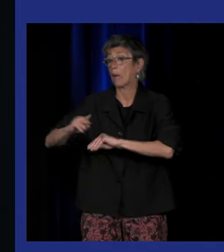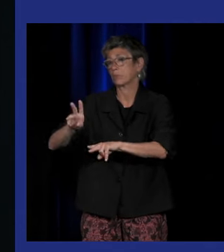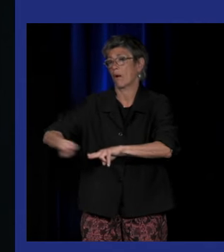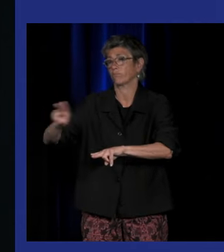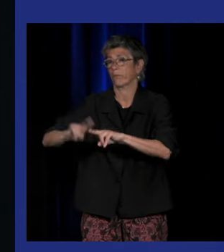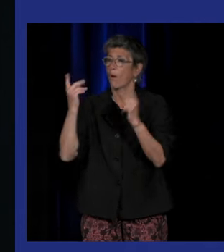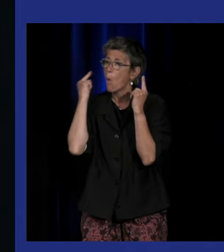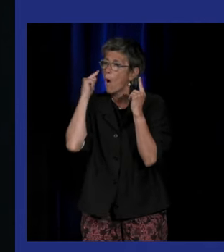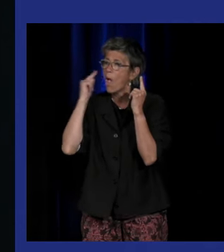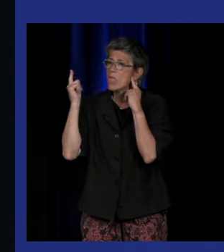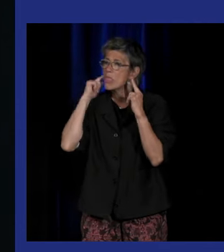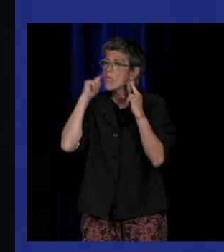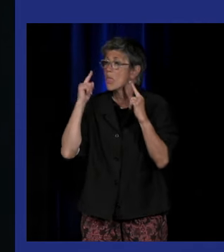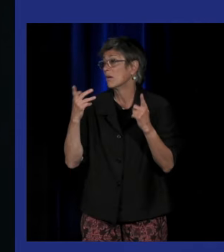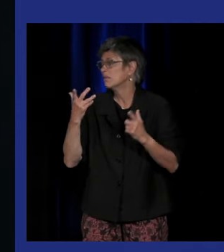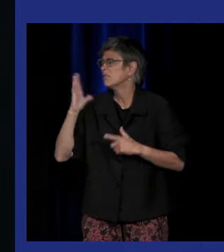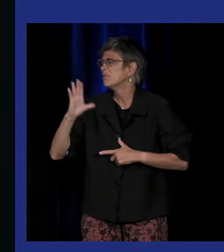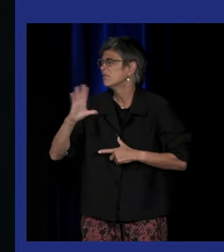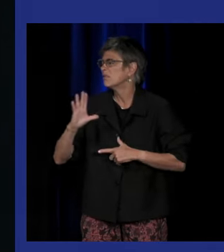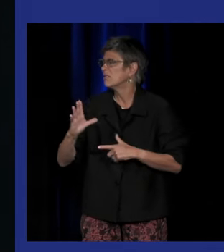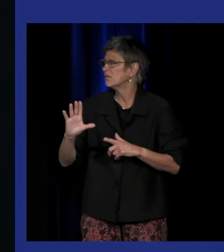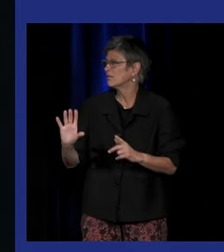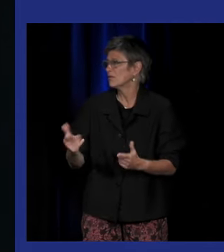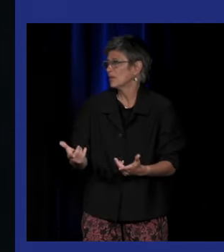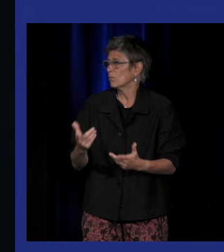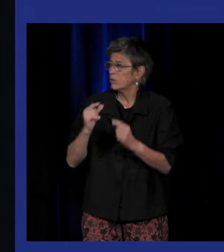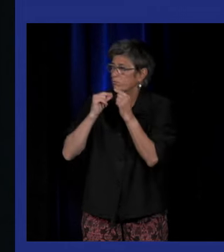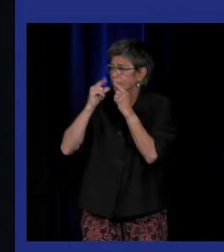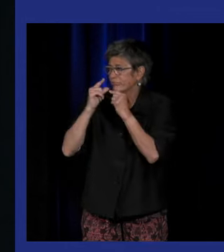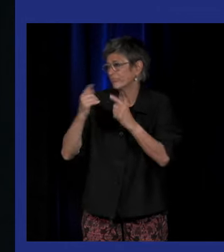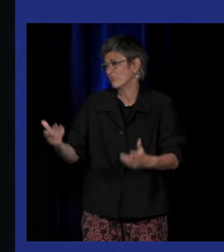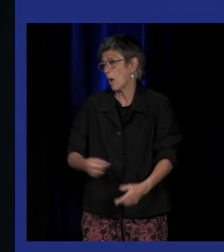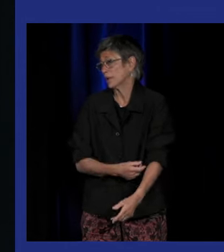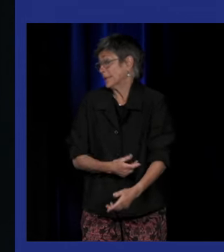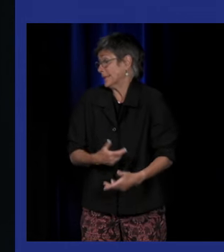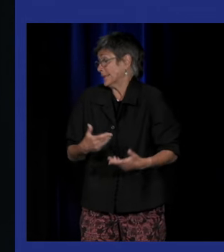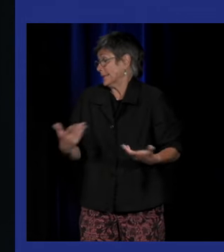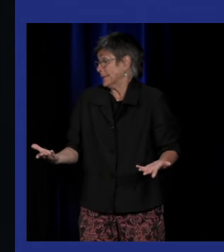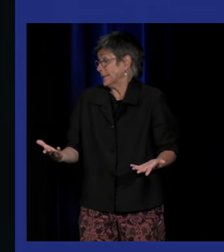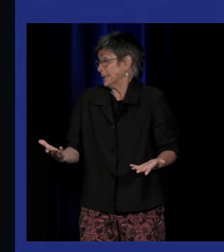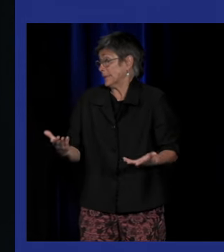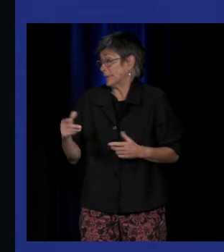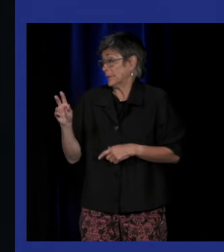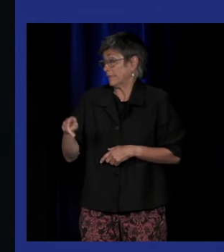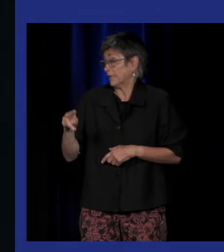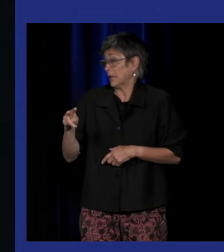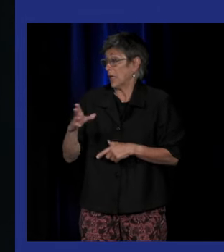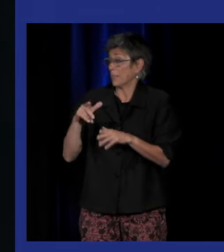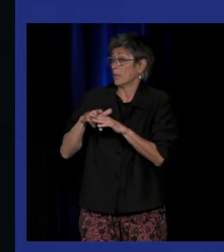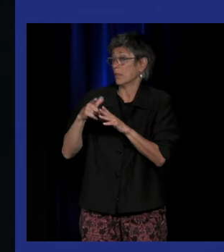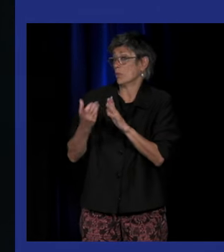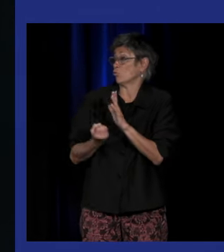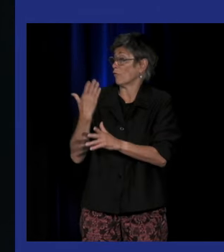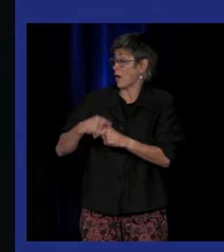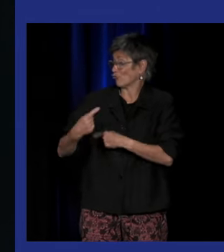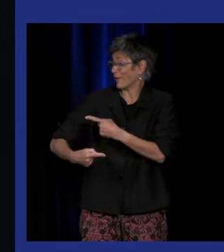la pratique d'une parole d'une parole orale donc au début de chants-signes quand